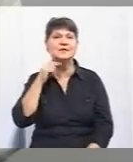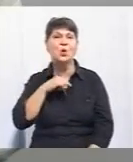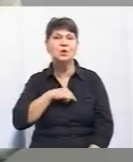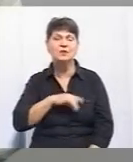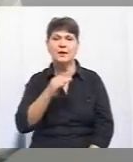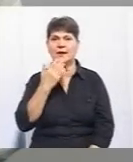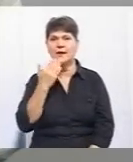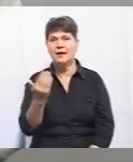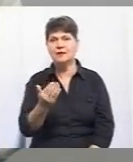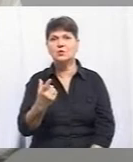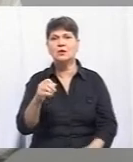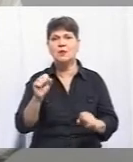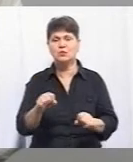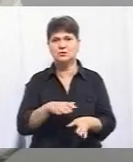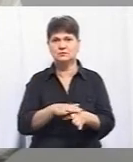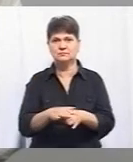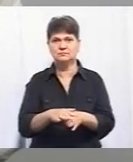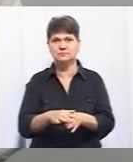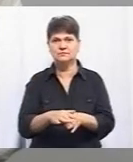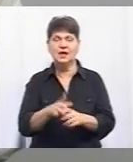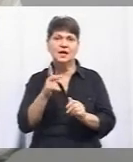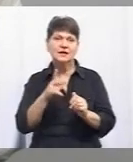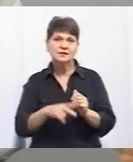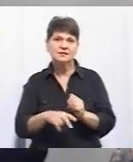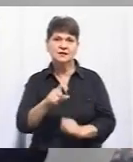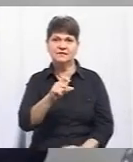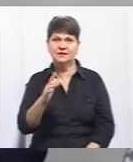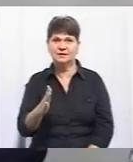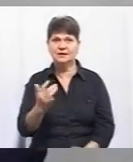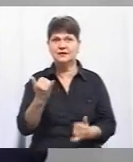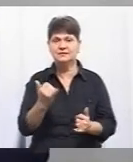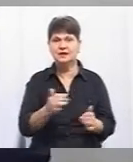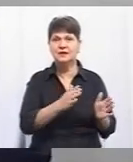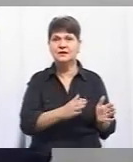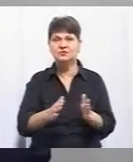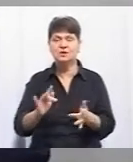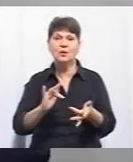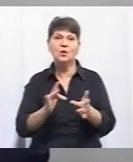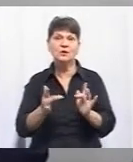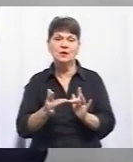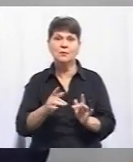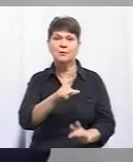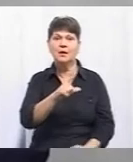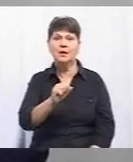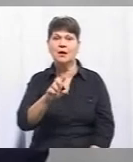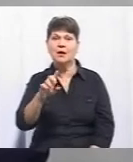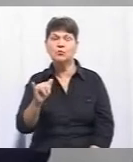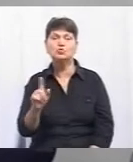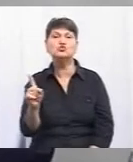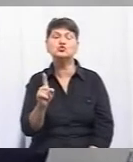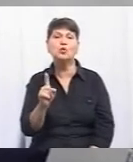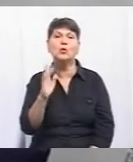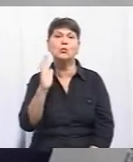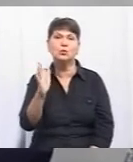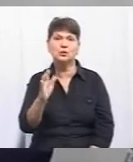лекторій, де можна проводити події. Хвилина до завершення. Зараз режим онлайн роботи хабу. Що було в сюжеті, що буде